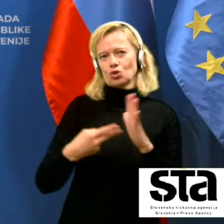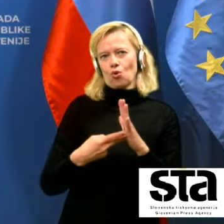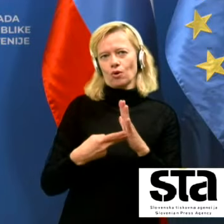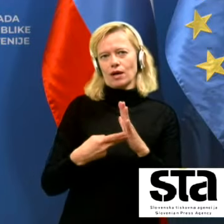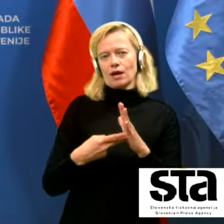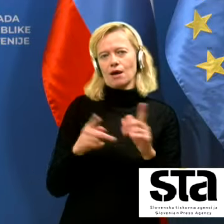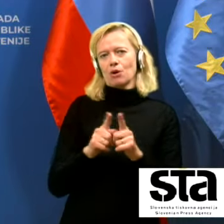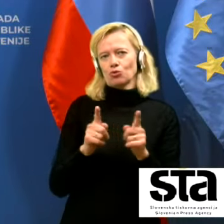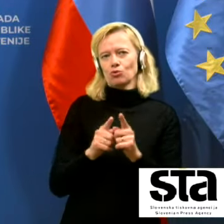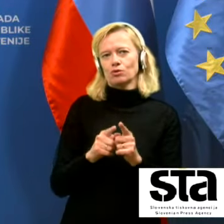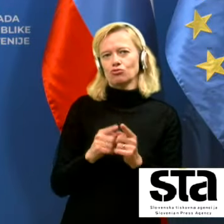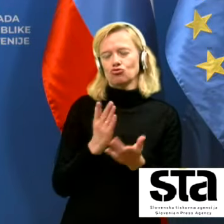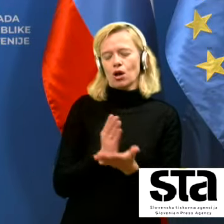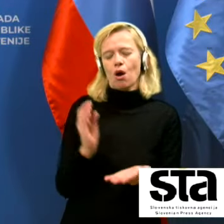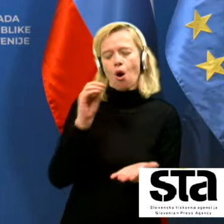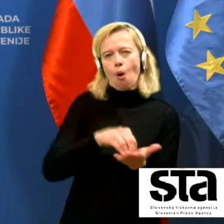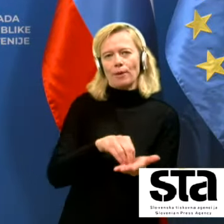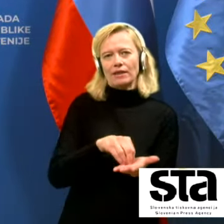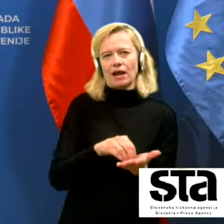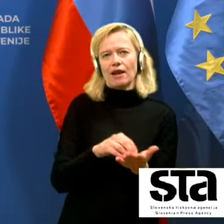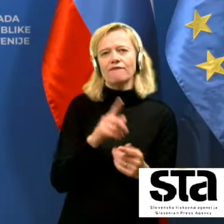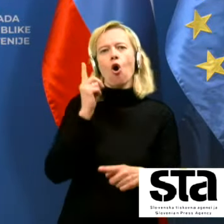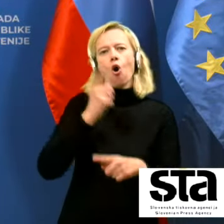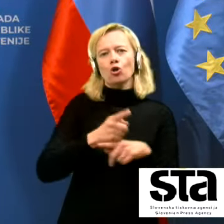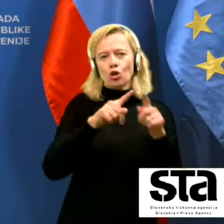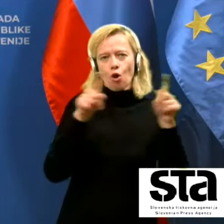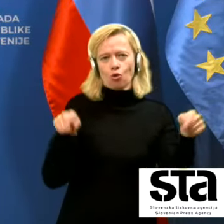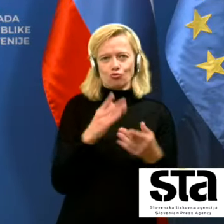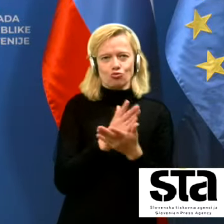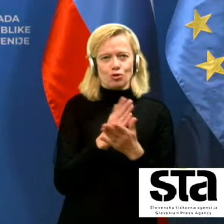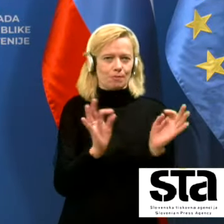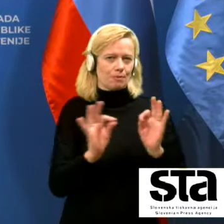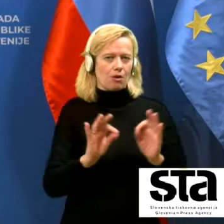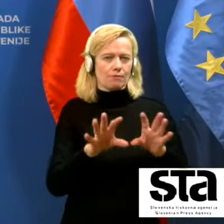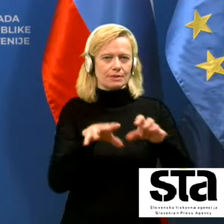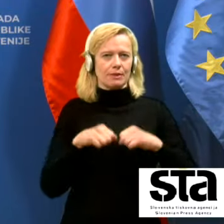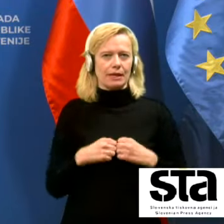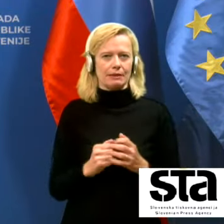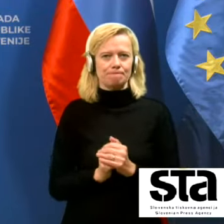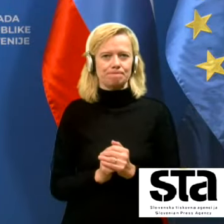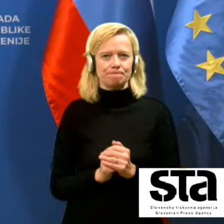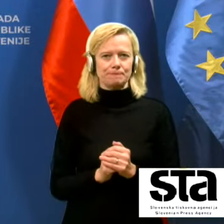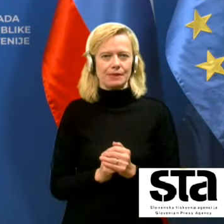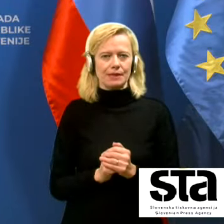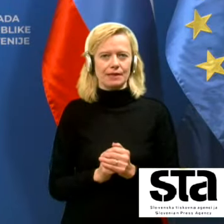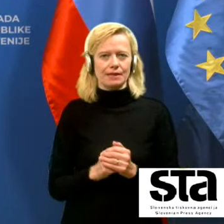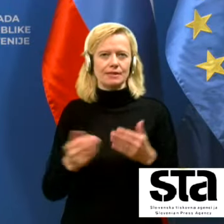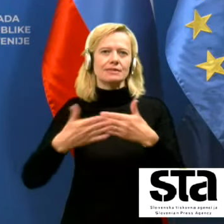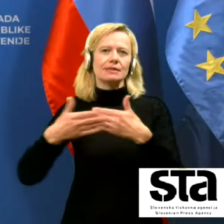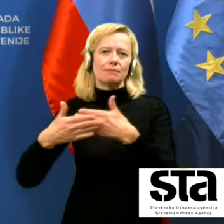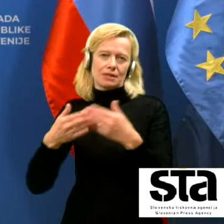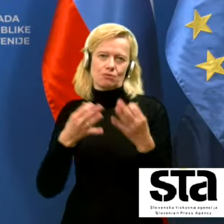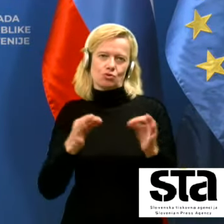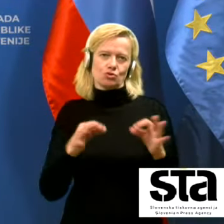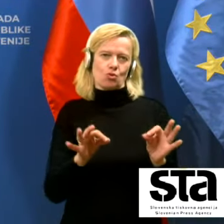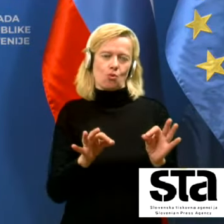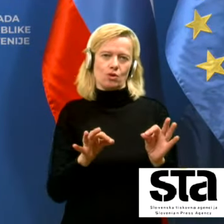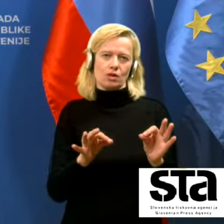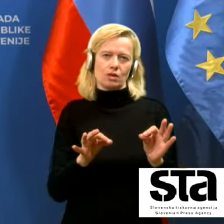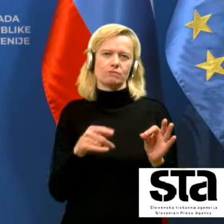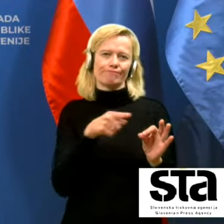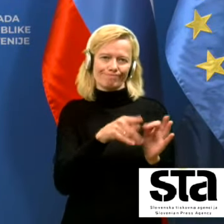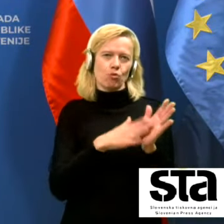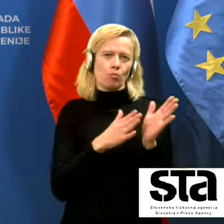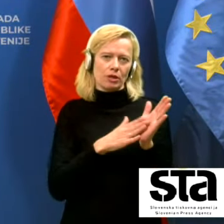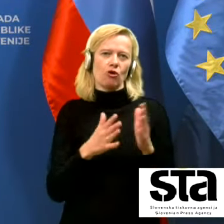opredeljena v odloko ki je bil pripravljen in sprejet zaprti prostori dejansko predstavljajo v bistveno večjo